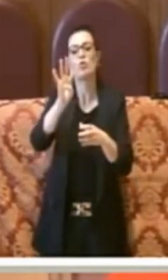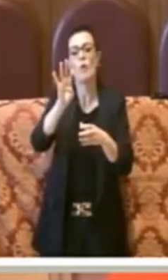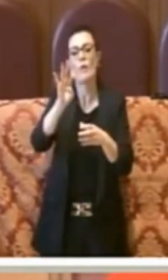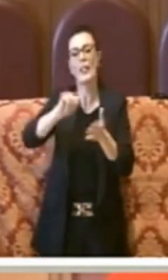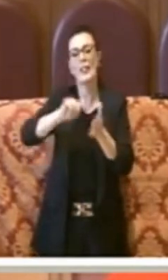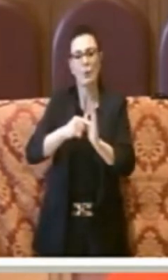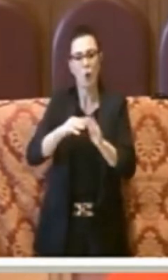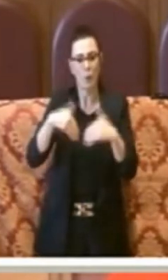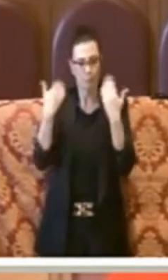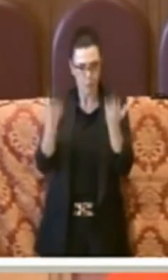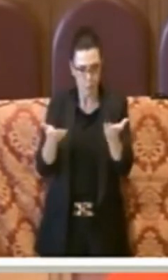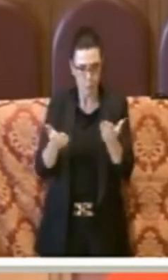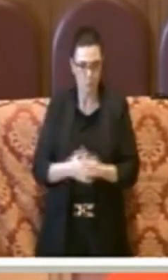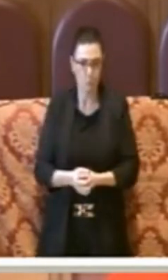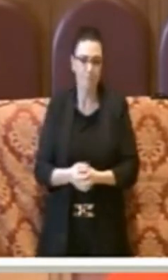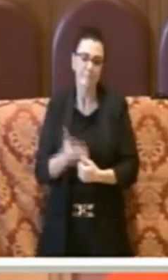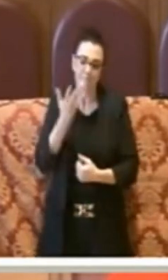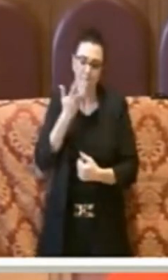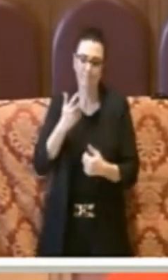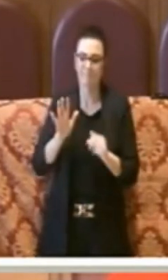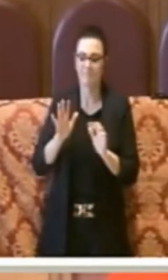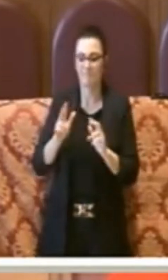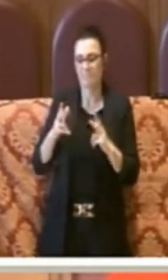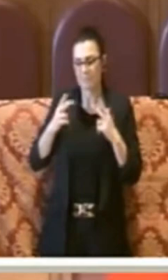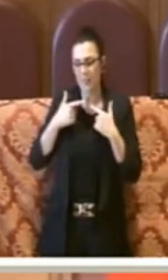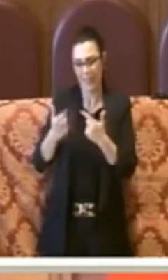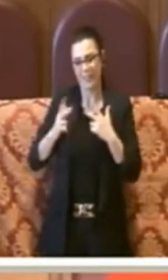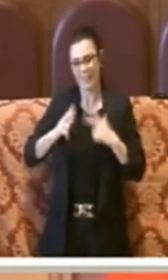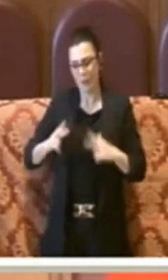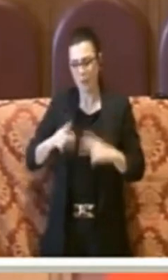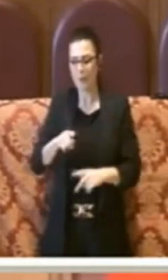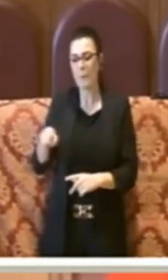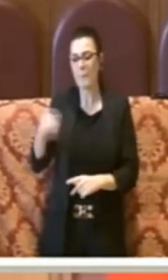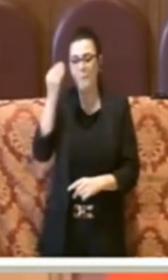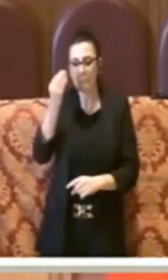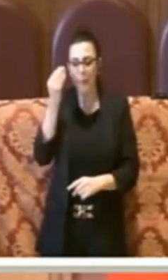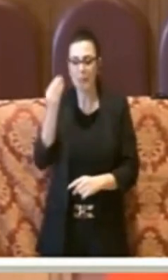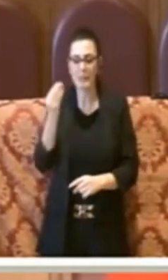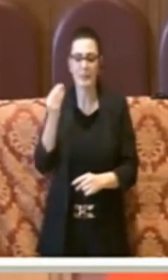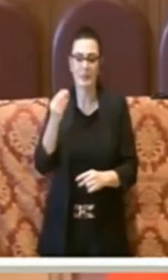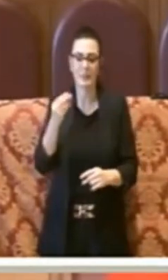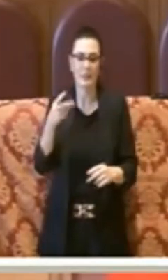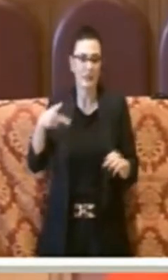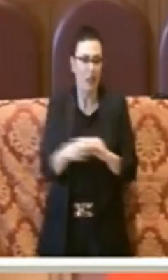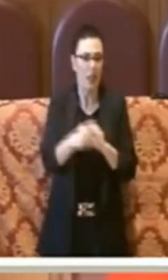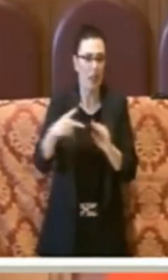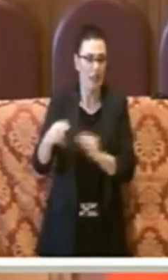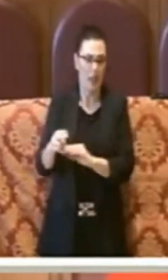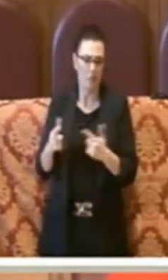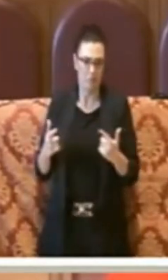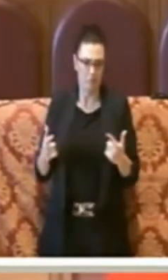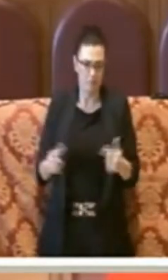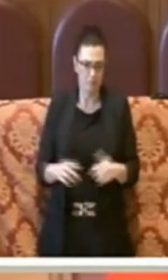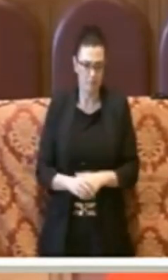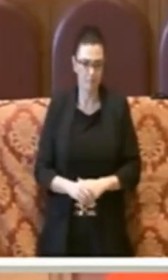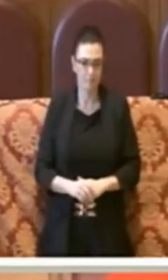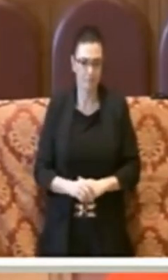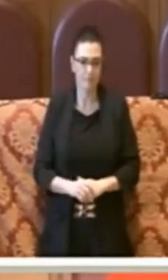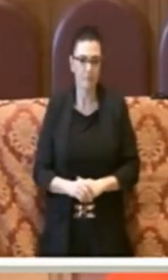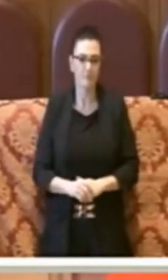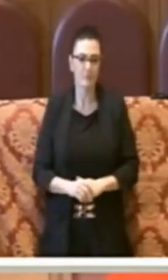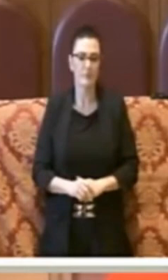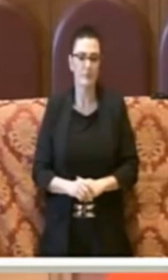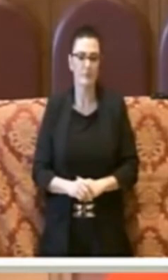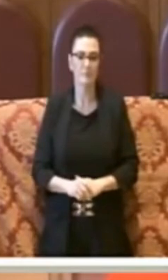Quindi vorrei tranquillizzare chi aveva pensato che si era proceduto a tagli su questo